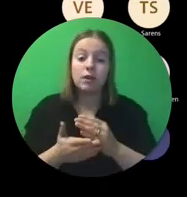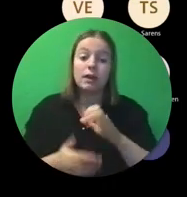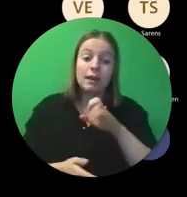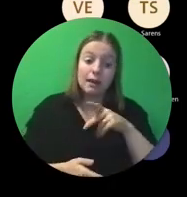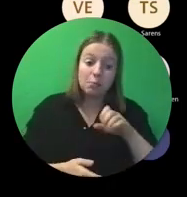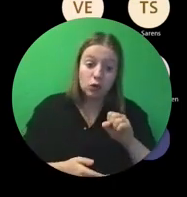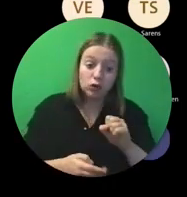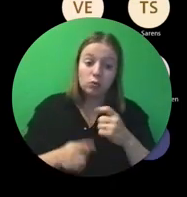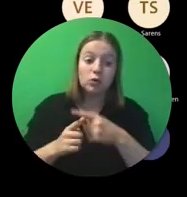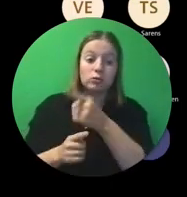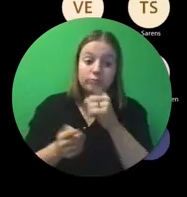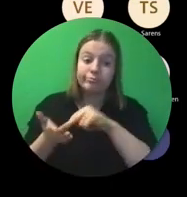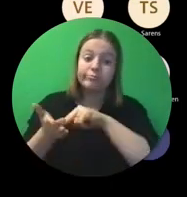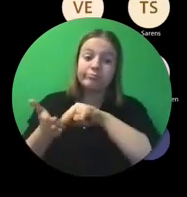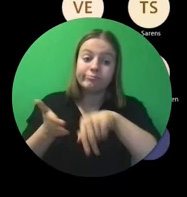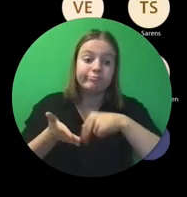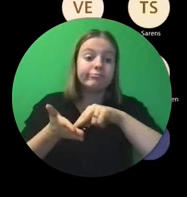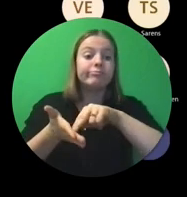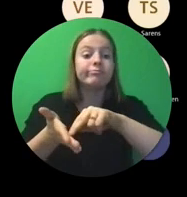EPOS ondertekend is.